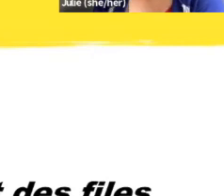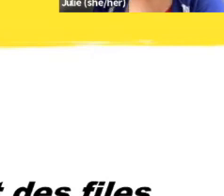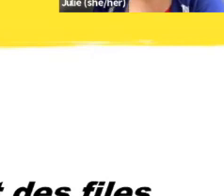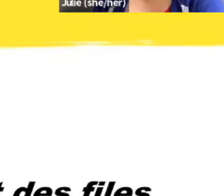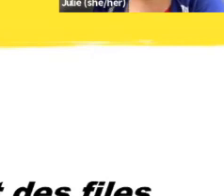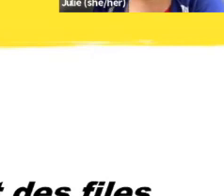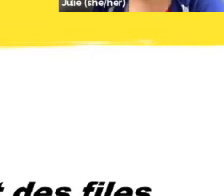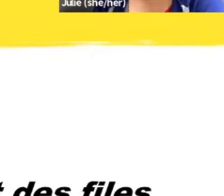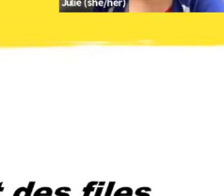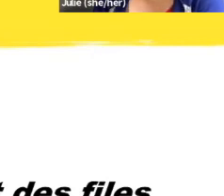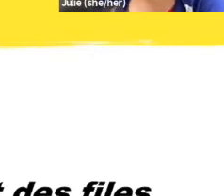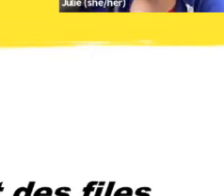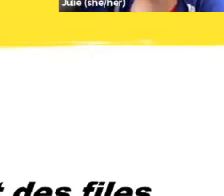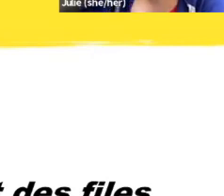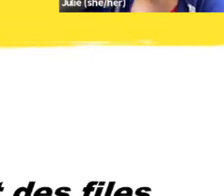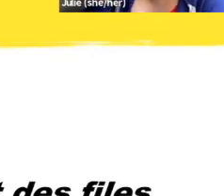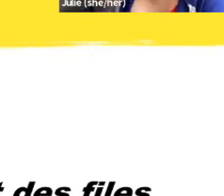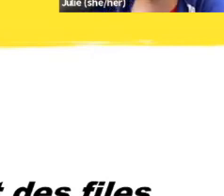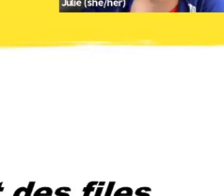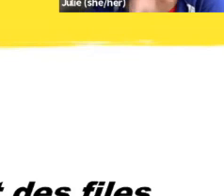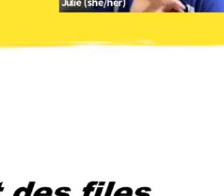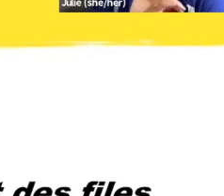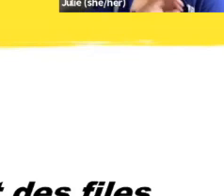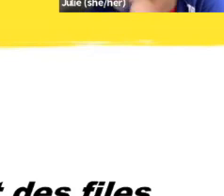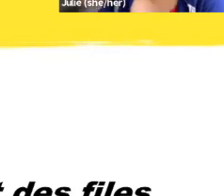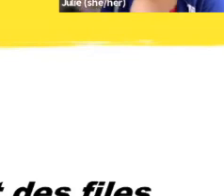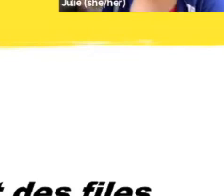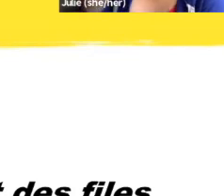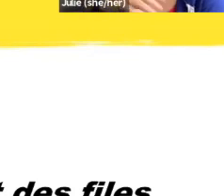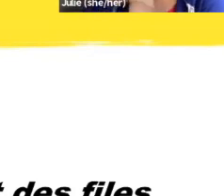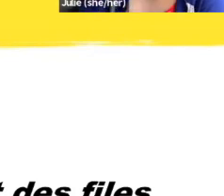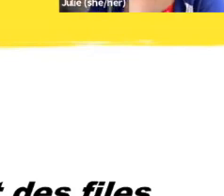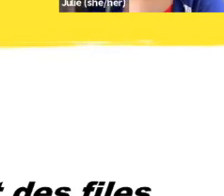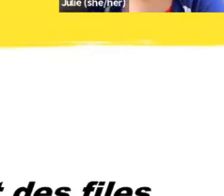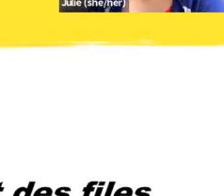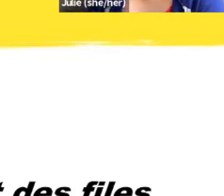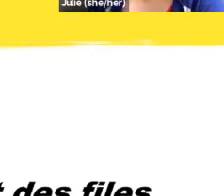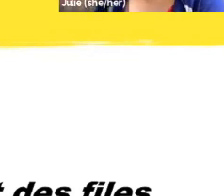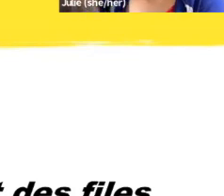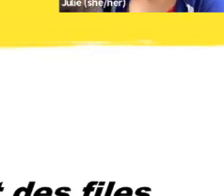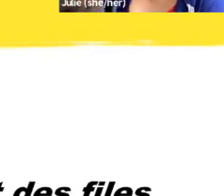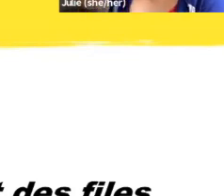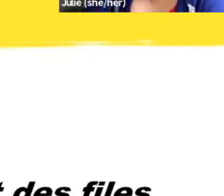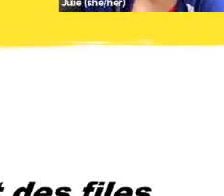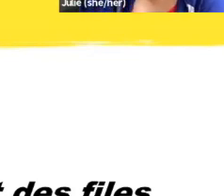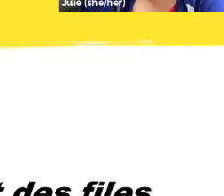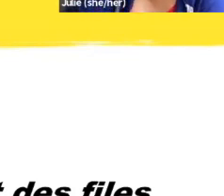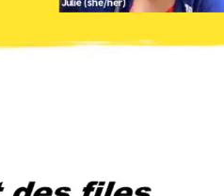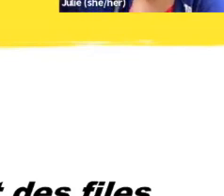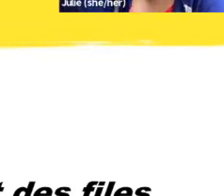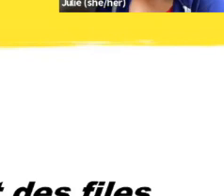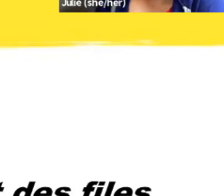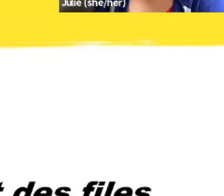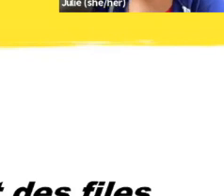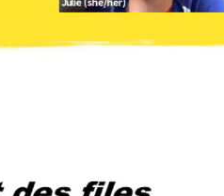d'accommodement raisonnable. Donc, on parle encore une fois, ce n pas qu'ils ont le choix d'obligation raisonnable, mais ils ont vraiment